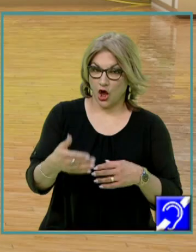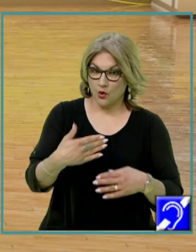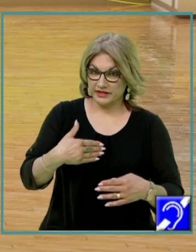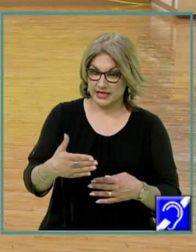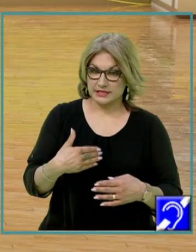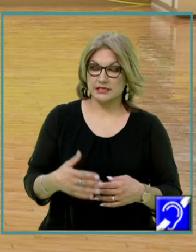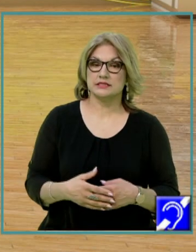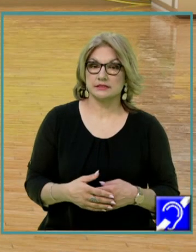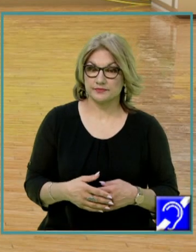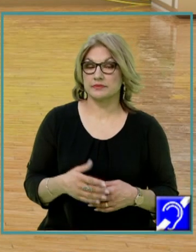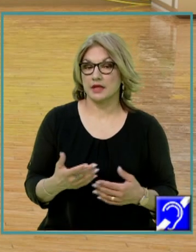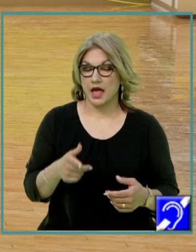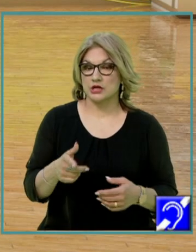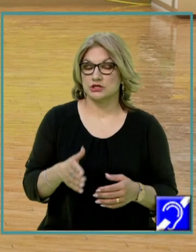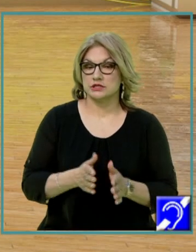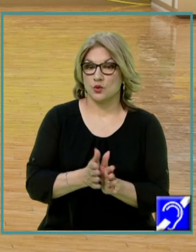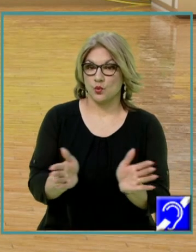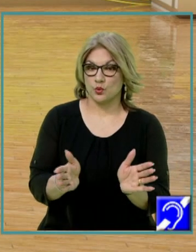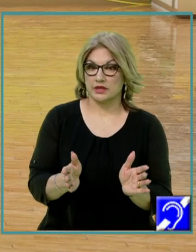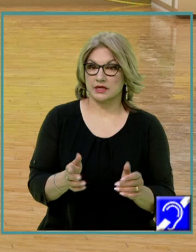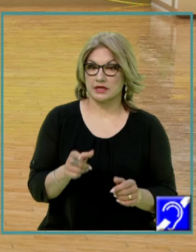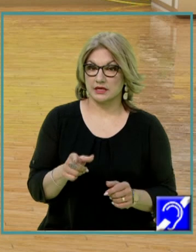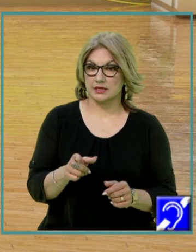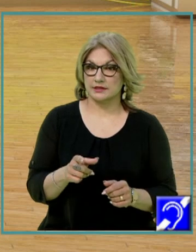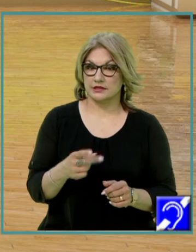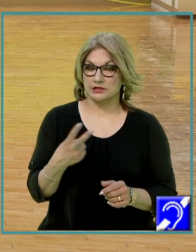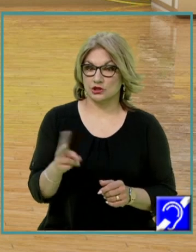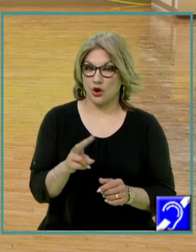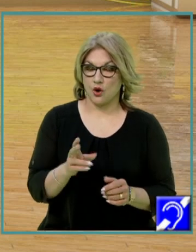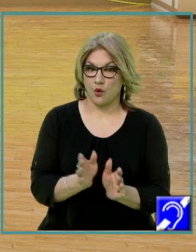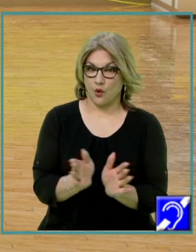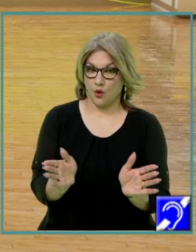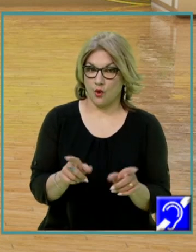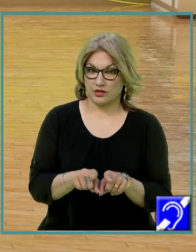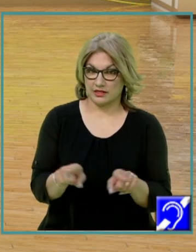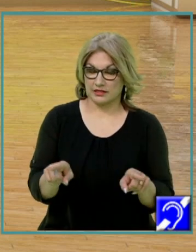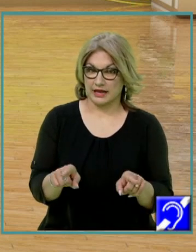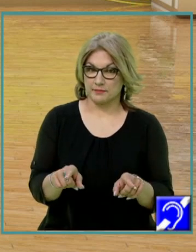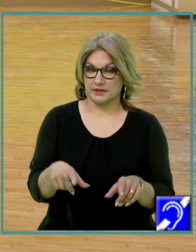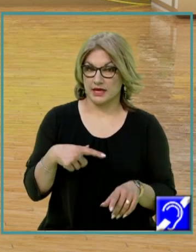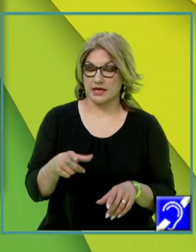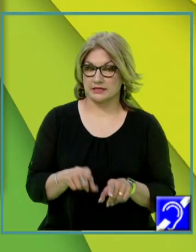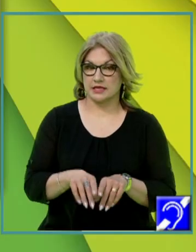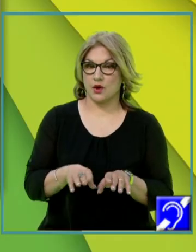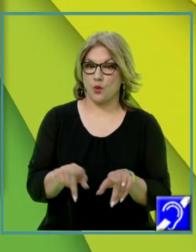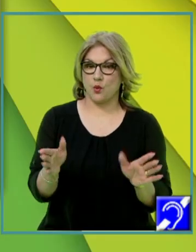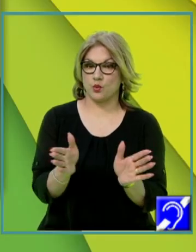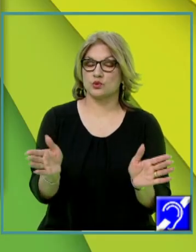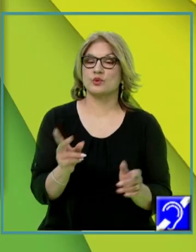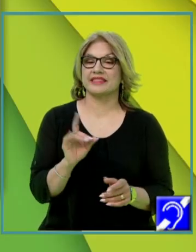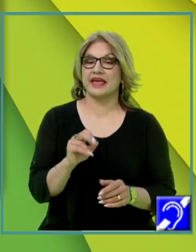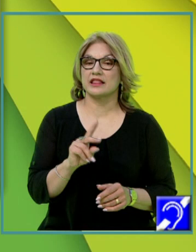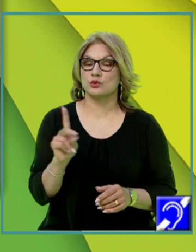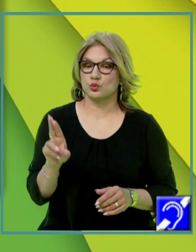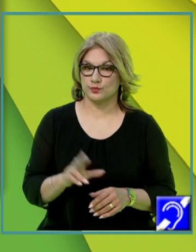l-am considerat, atunci unghiul format de cele două drepte este exact unghiul diedrului. Ne dăm seama că